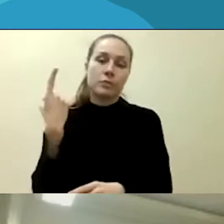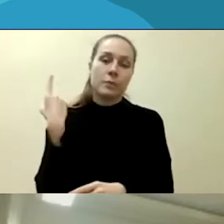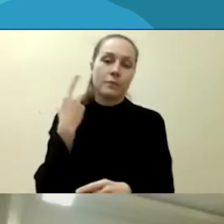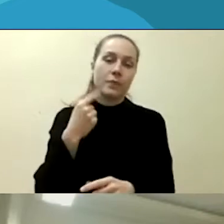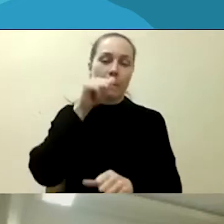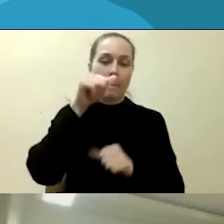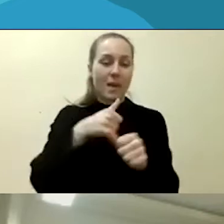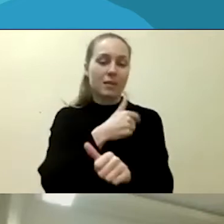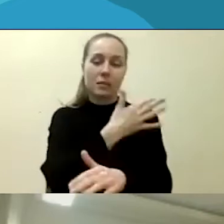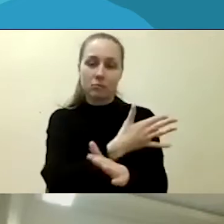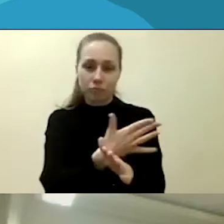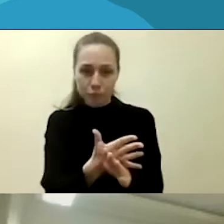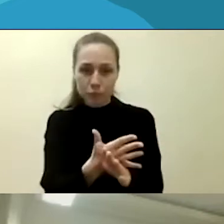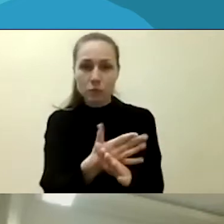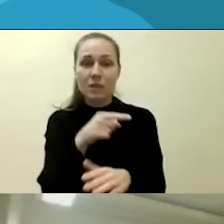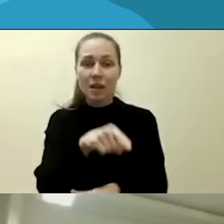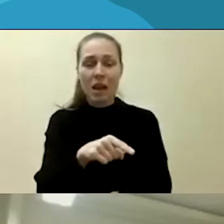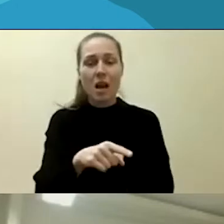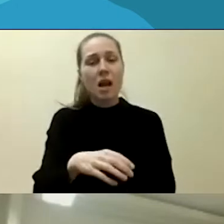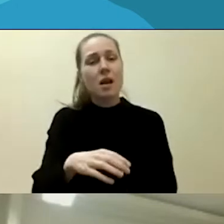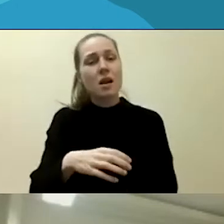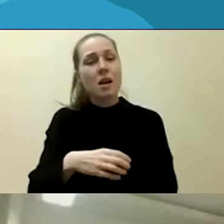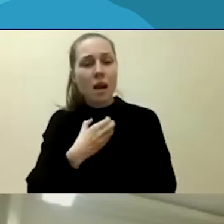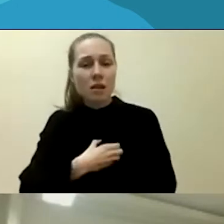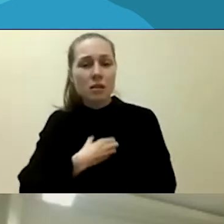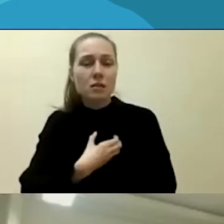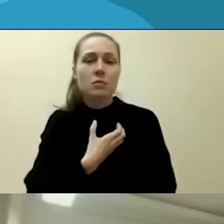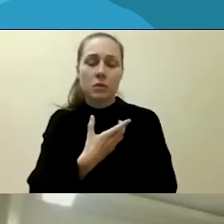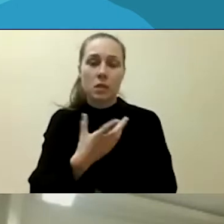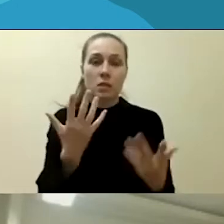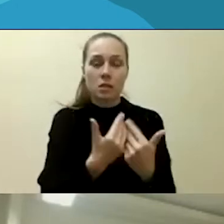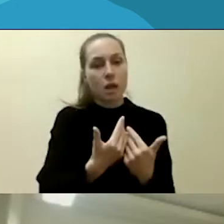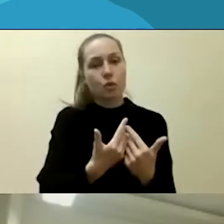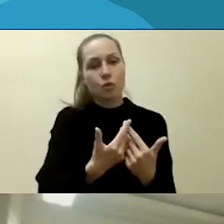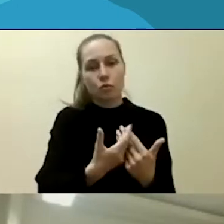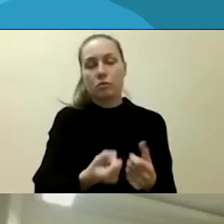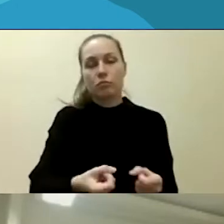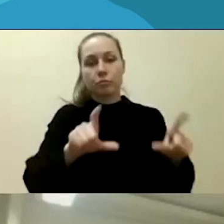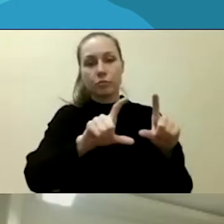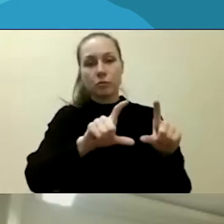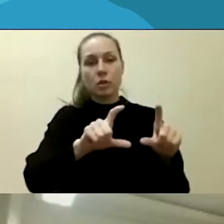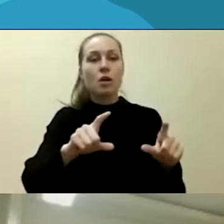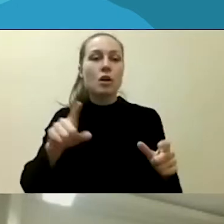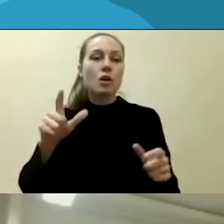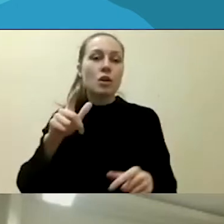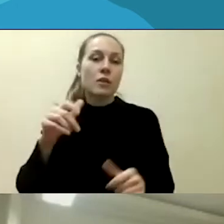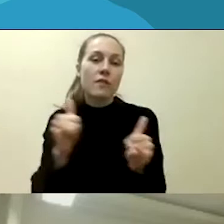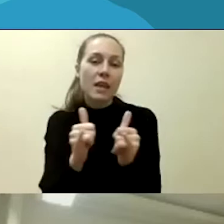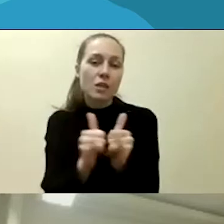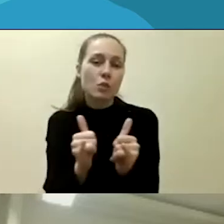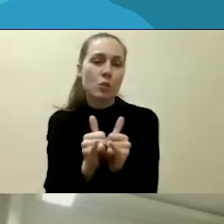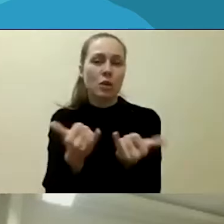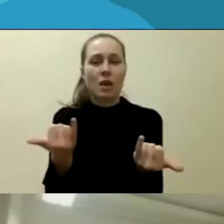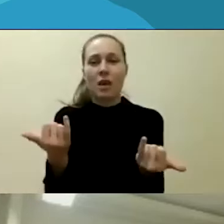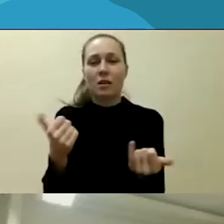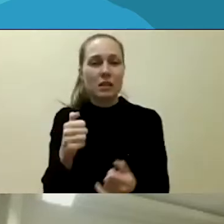neteisėtų grasinimų skaičius išaugo. Ypatingai socialinėje žinias vaidoje, feisbukė ar kitur.